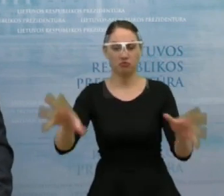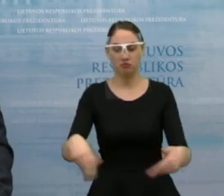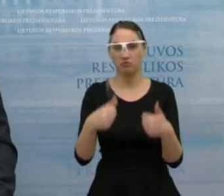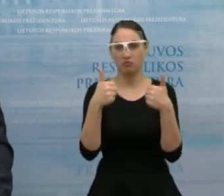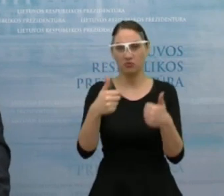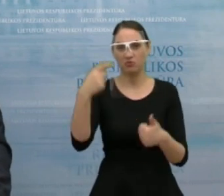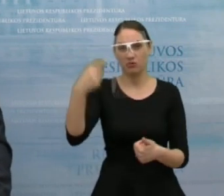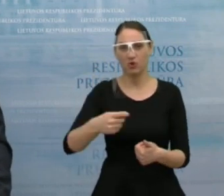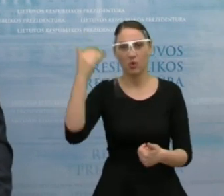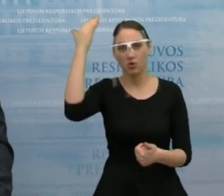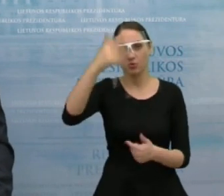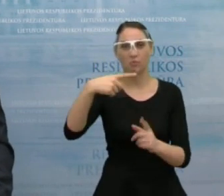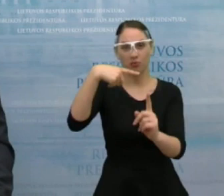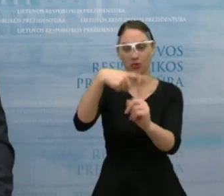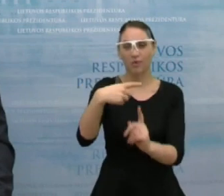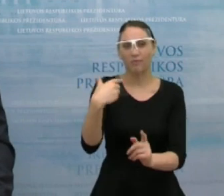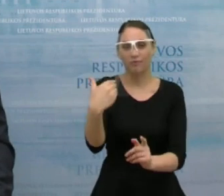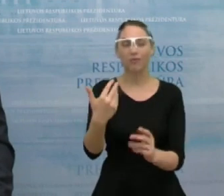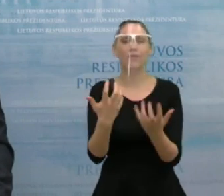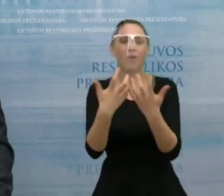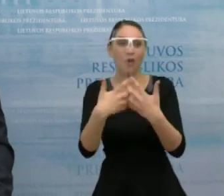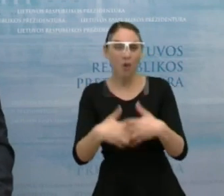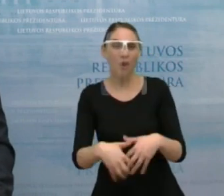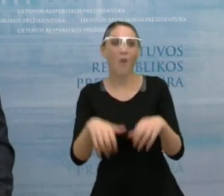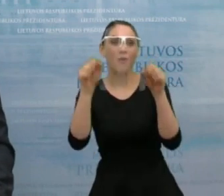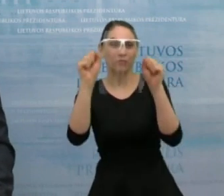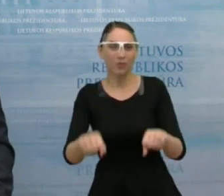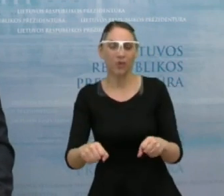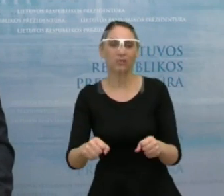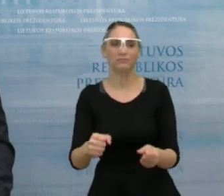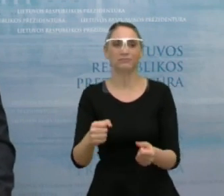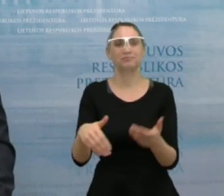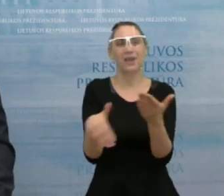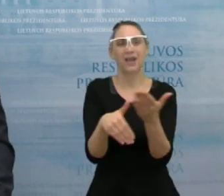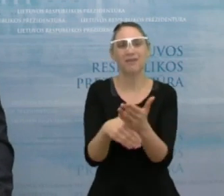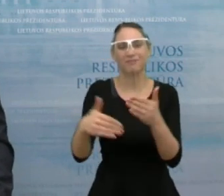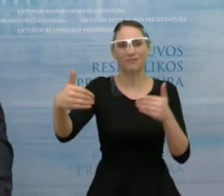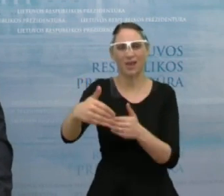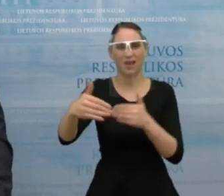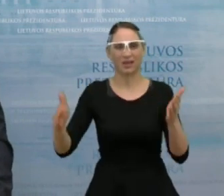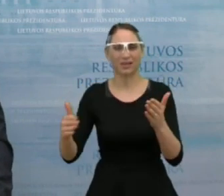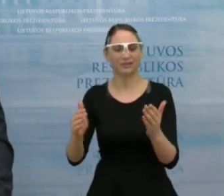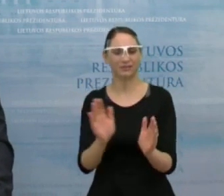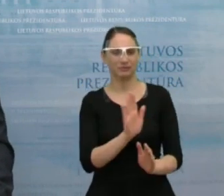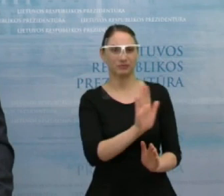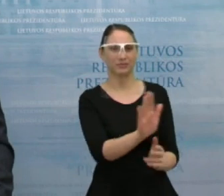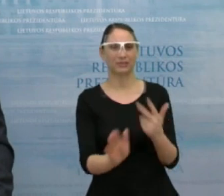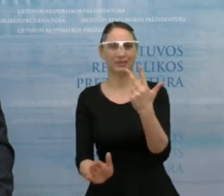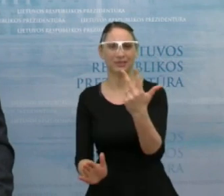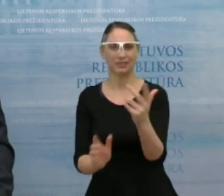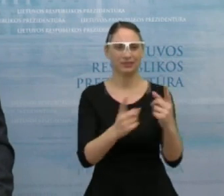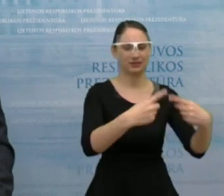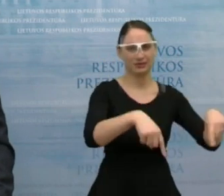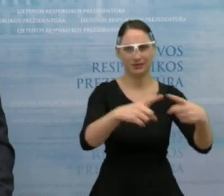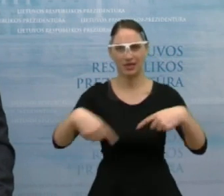esmės leidžia kitais metais suformuoti vieną masyvų pagalbos paketą, kuris būtų nukreiptas į tris pagrindinės rytis.